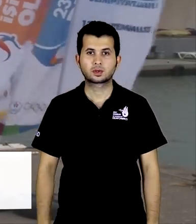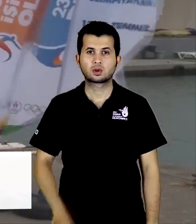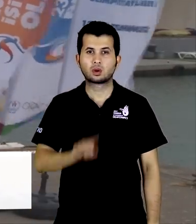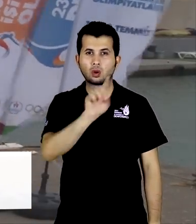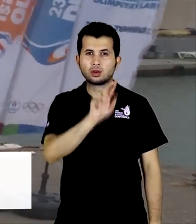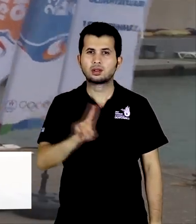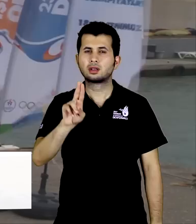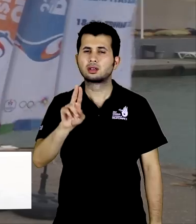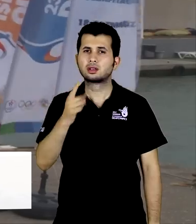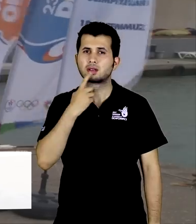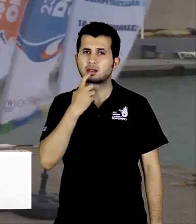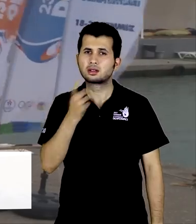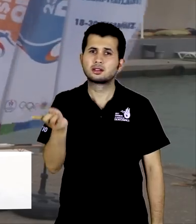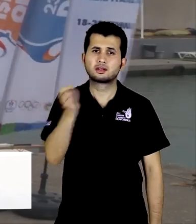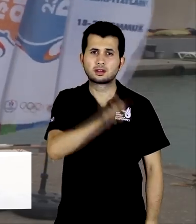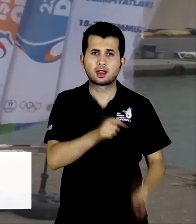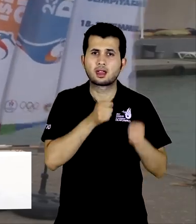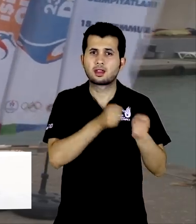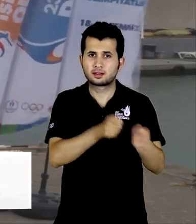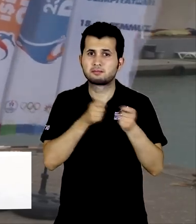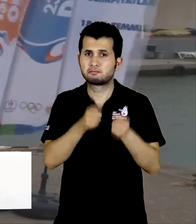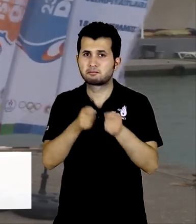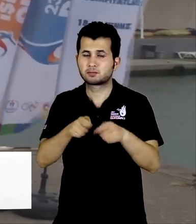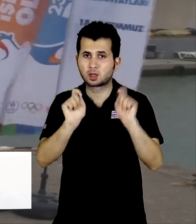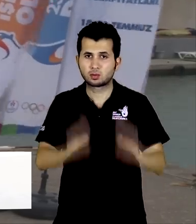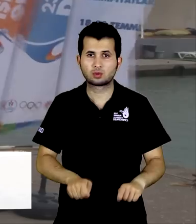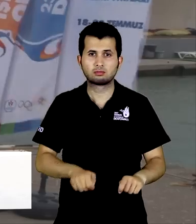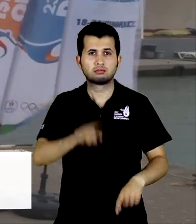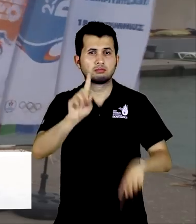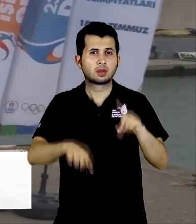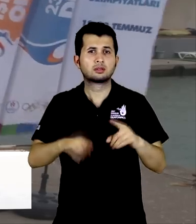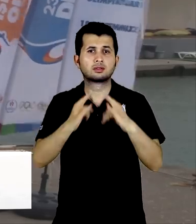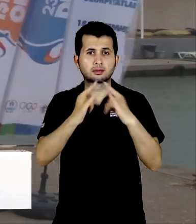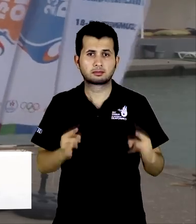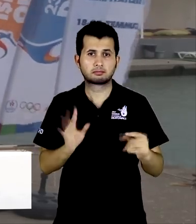17 senedir de eğitimini veriyorum. Birçok kampta yer aldık.